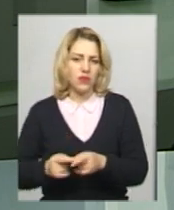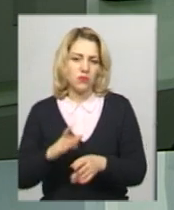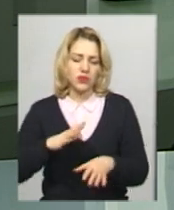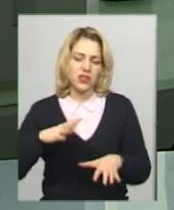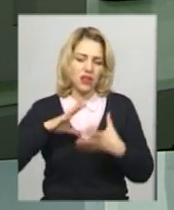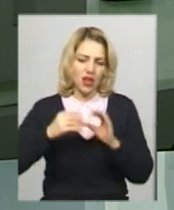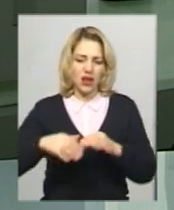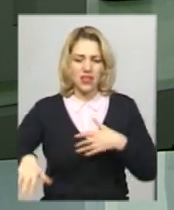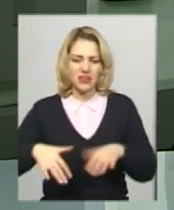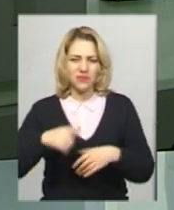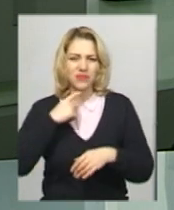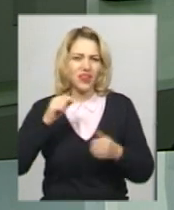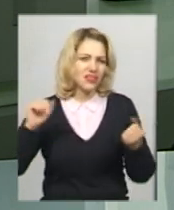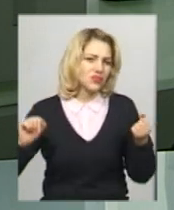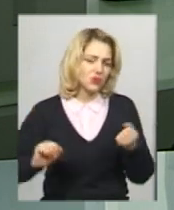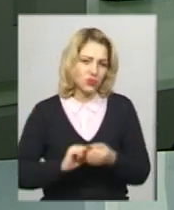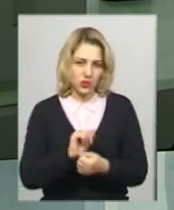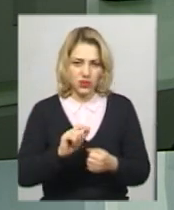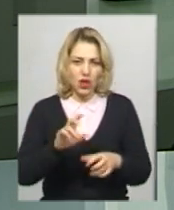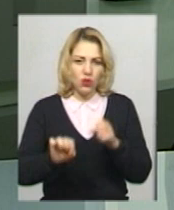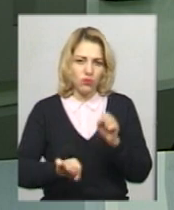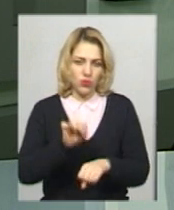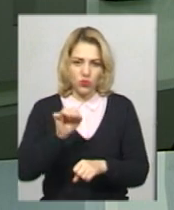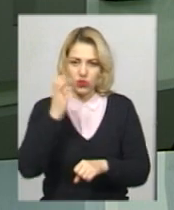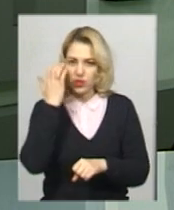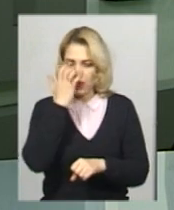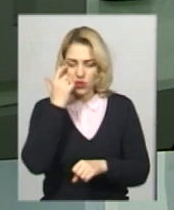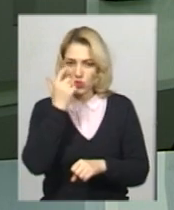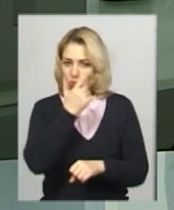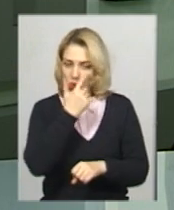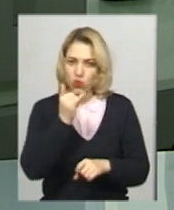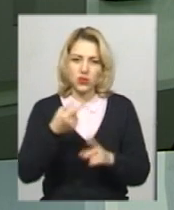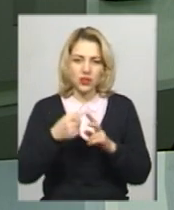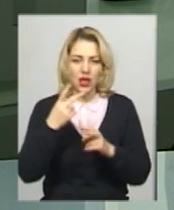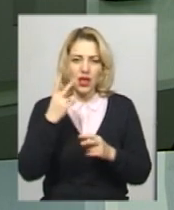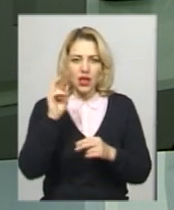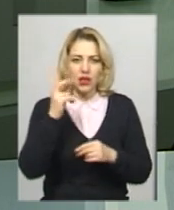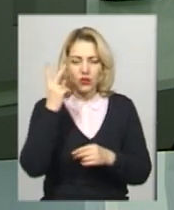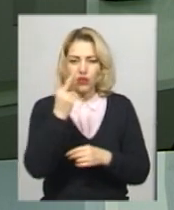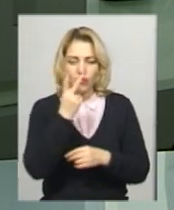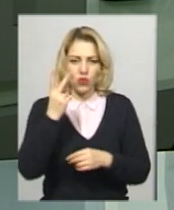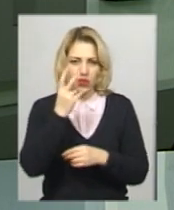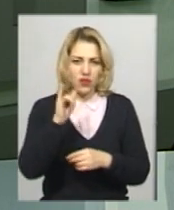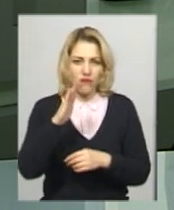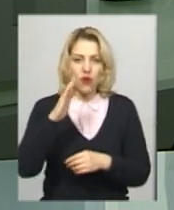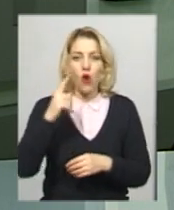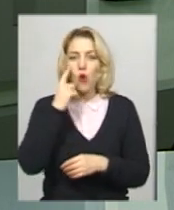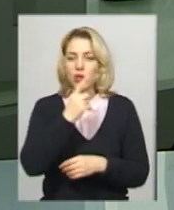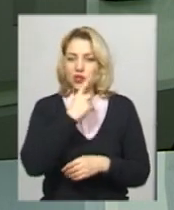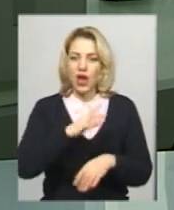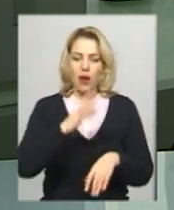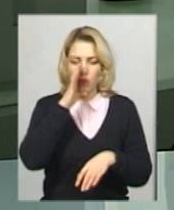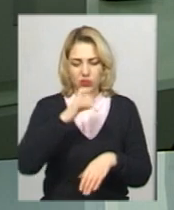виражену сухість у роті та погіршення зору, а саме двоїння в очах. Зі слів пацієнтів, вони стали погано почуватися 29